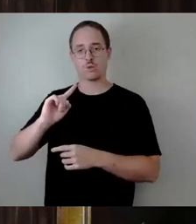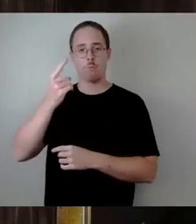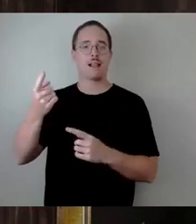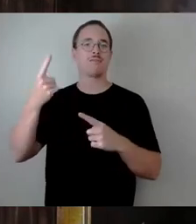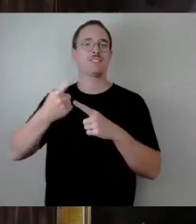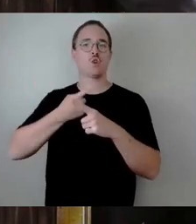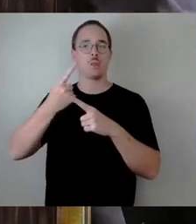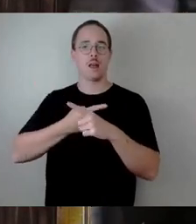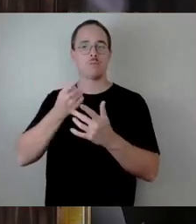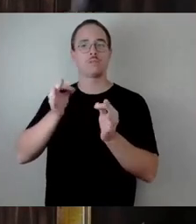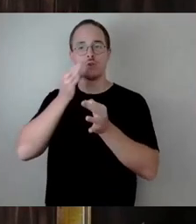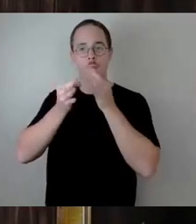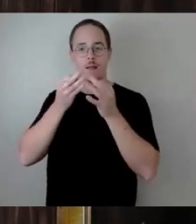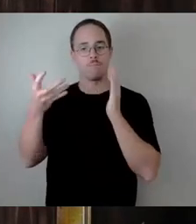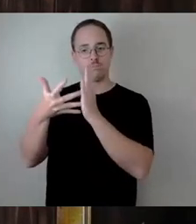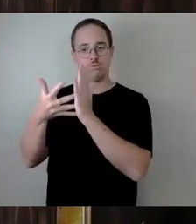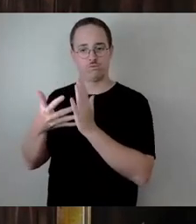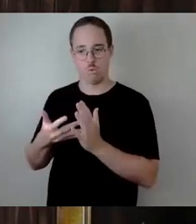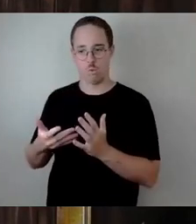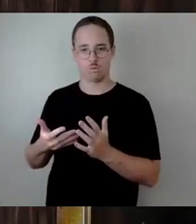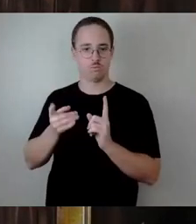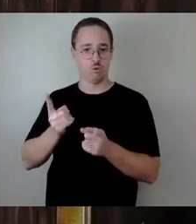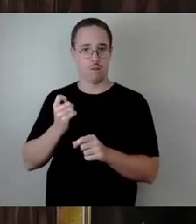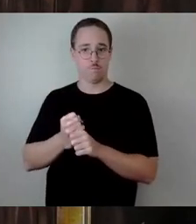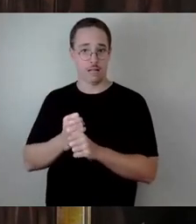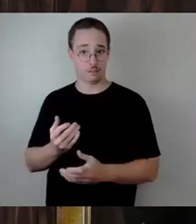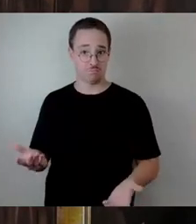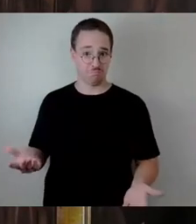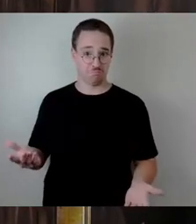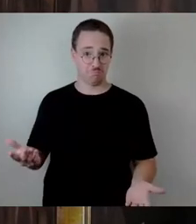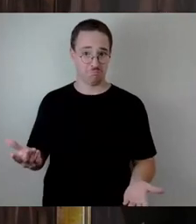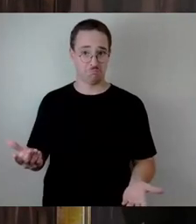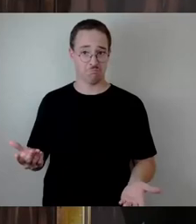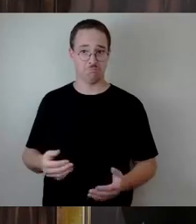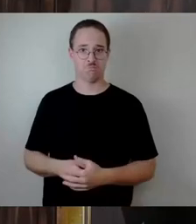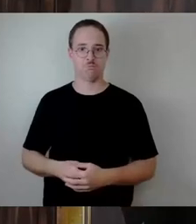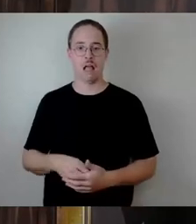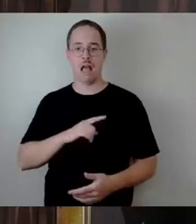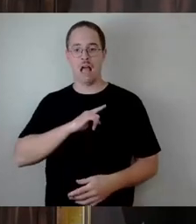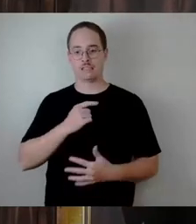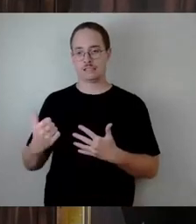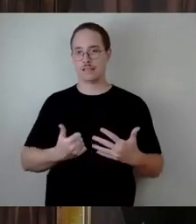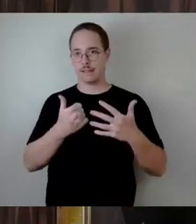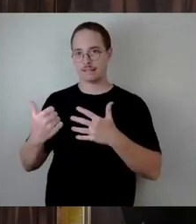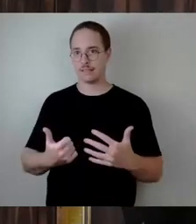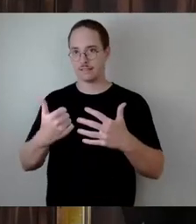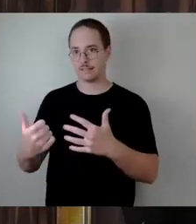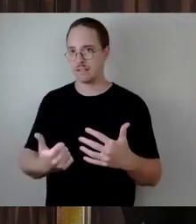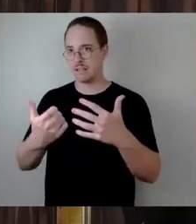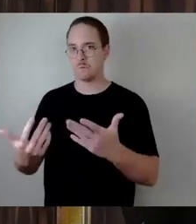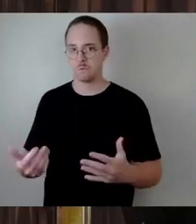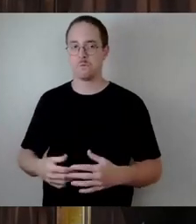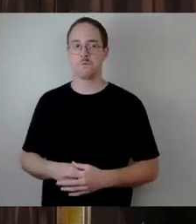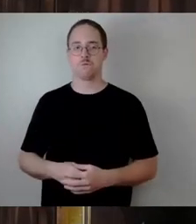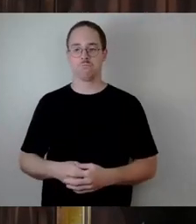Also wenn jetzt das Ganze normalerweise im Rhythmus von sechs Jahren läuft, dann ist das natürlich ein ziemlich langer